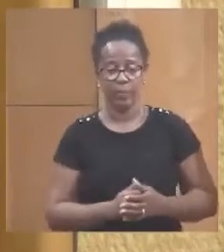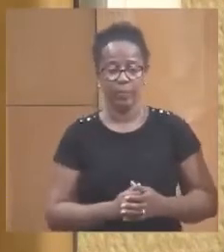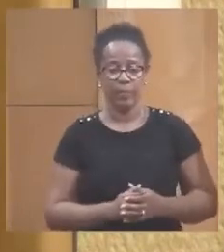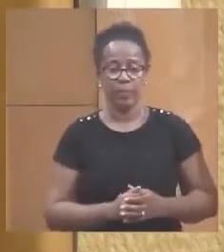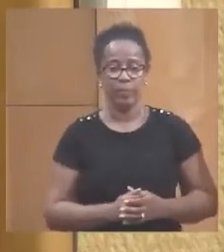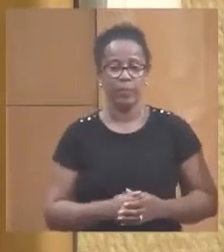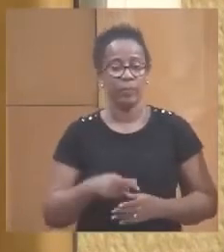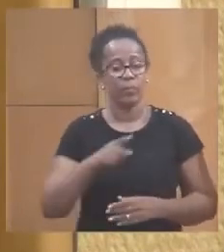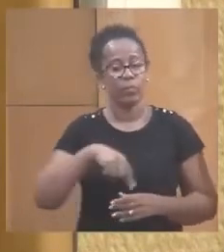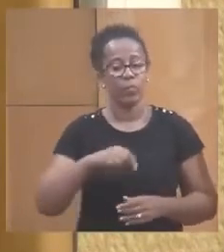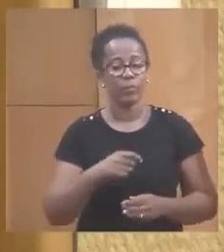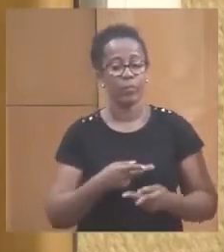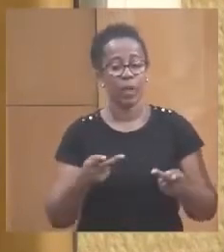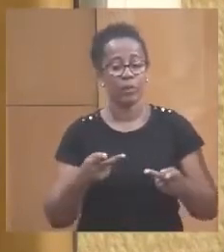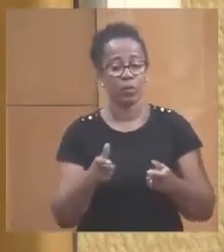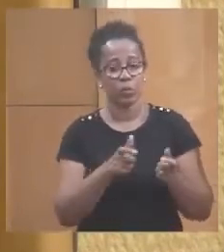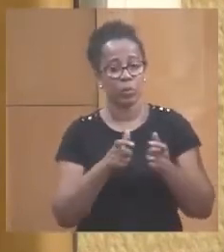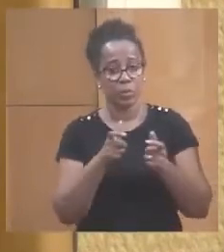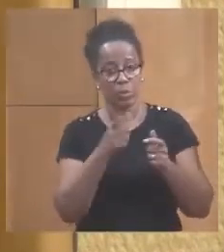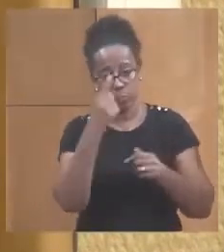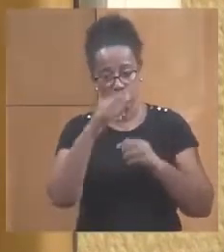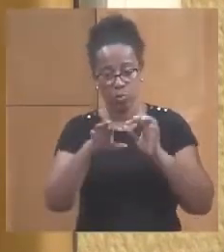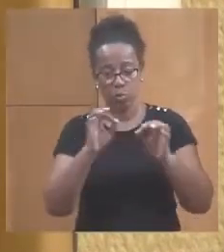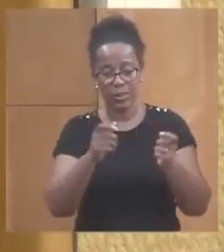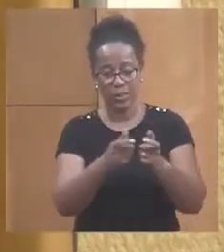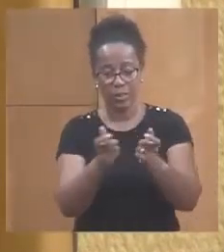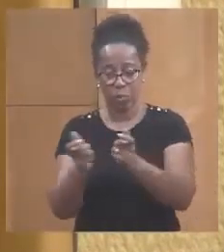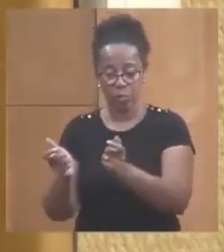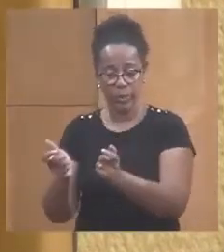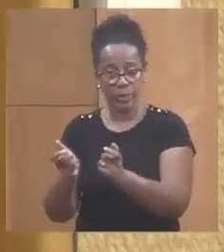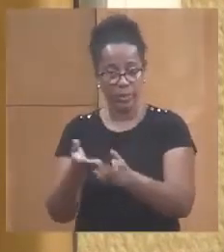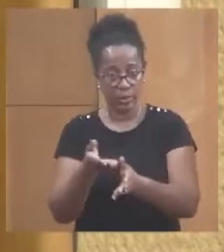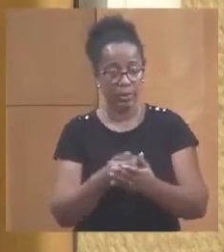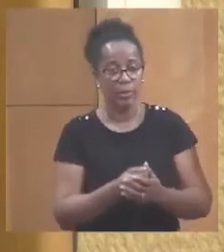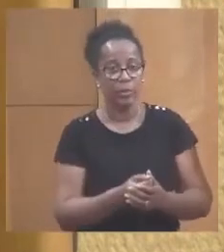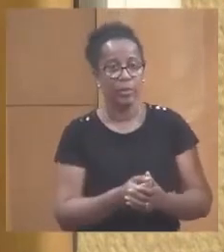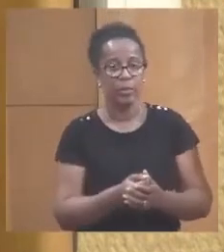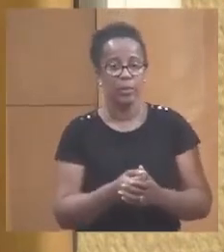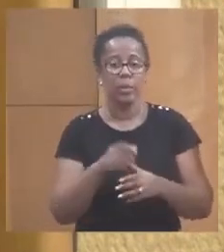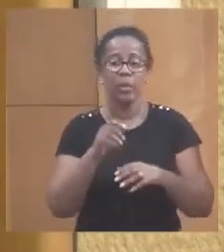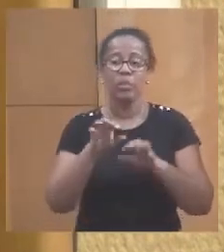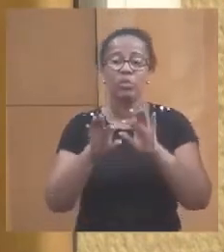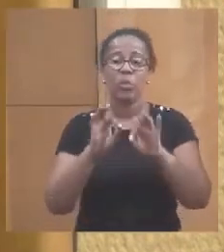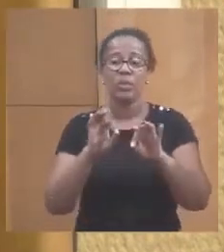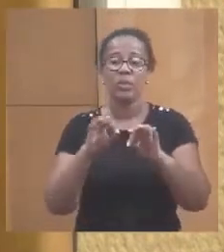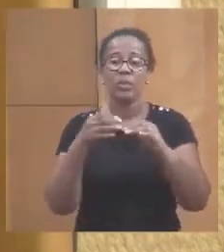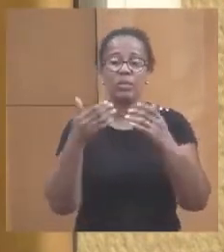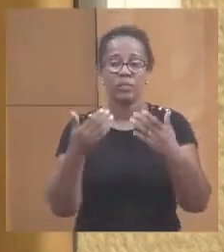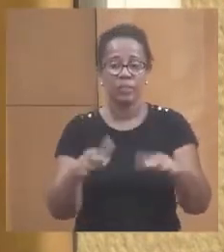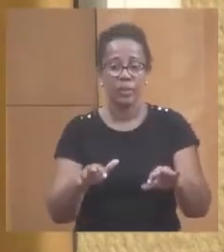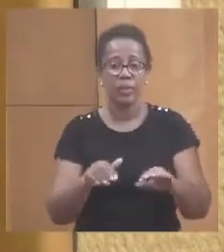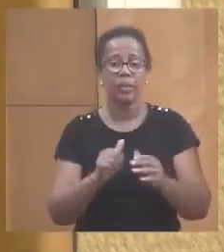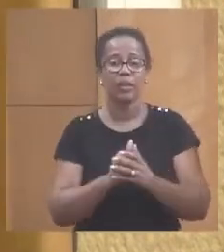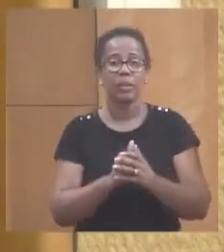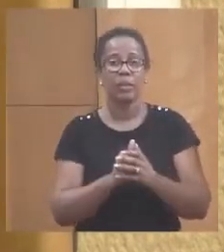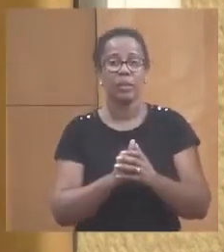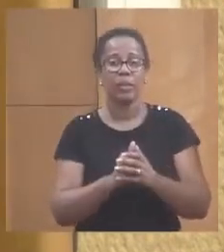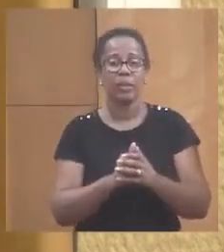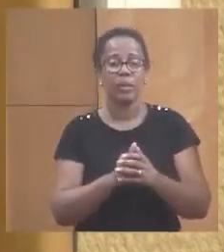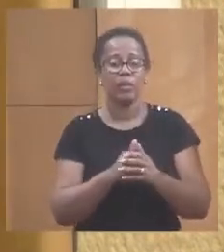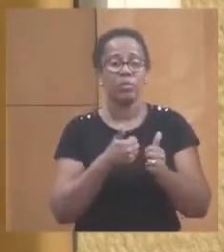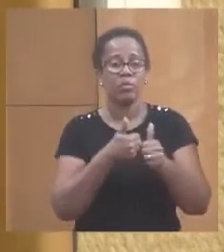avons lancé des consultations pour choisir des maîtres d'oeuvre. Donc, nous avons choisi des maîtres d'oeuvre par lot.